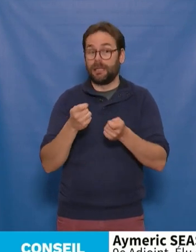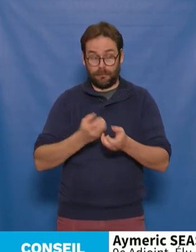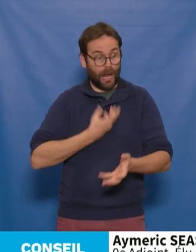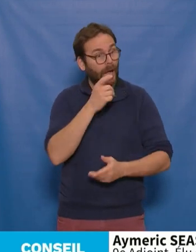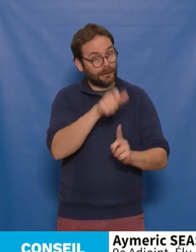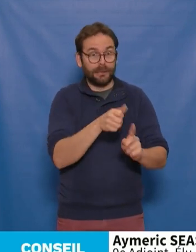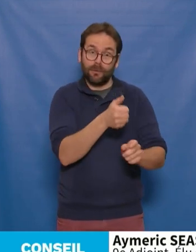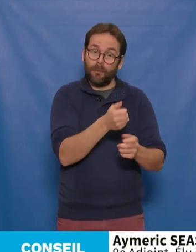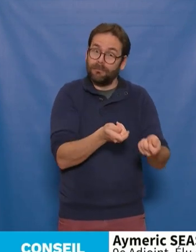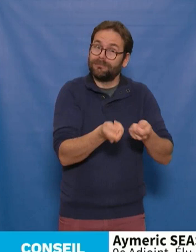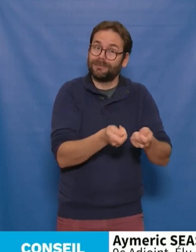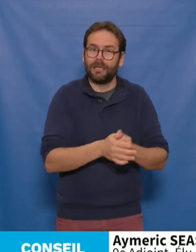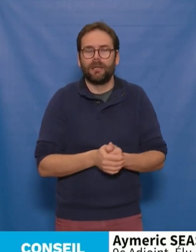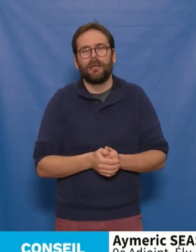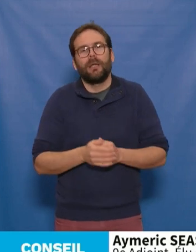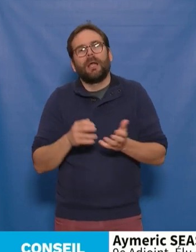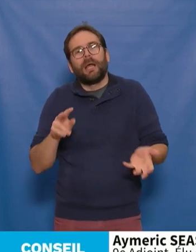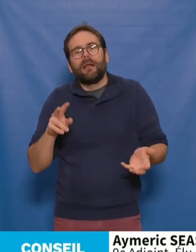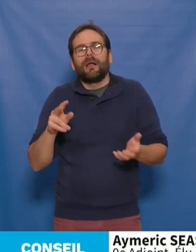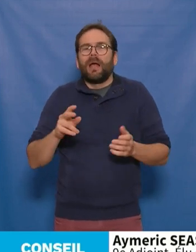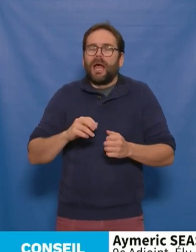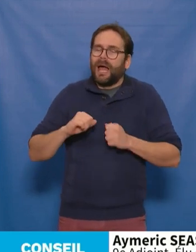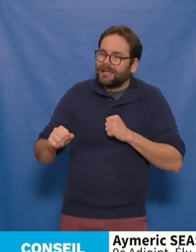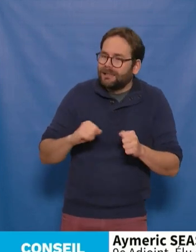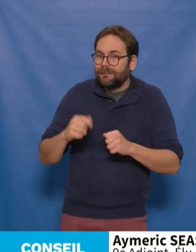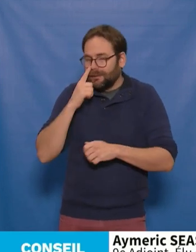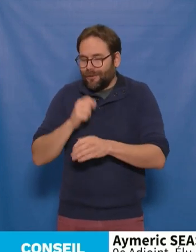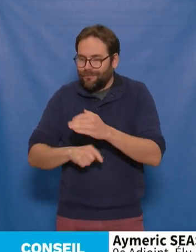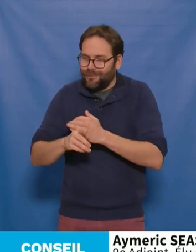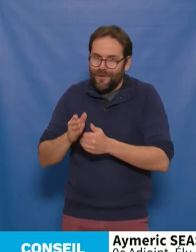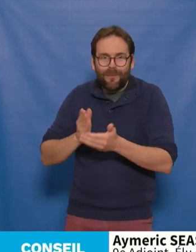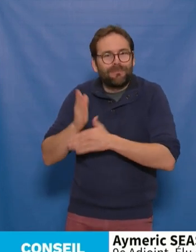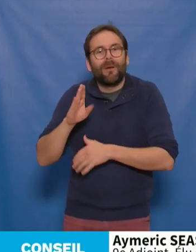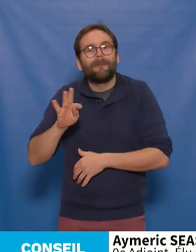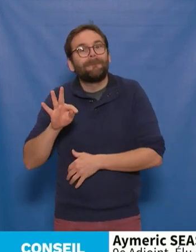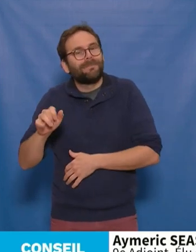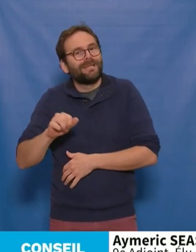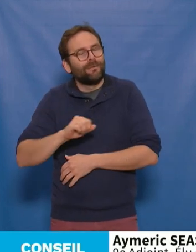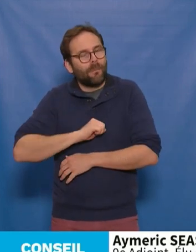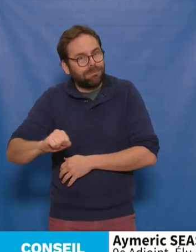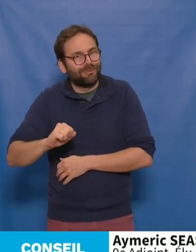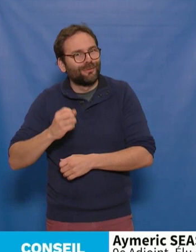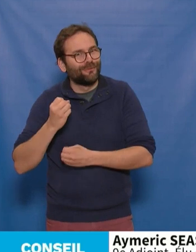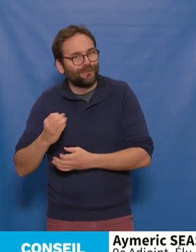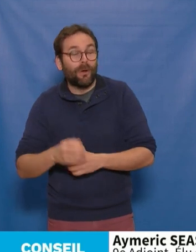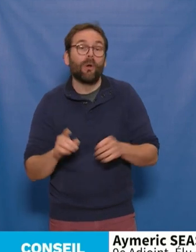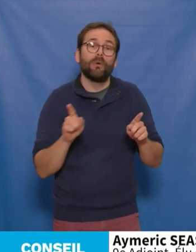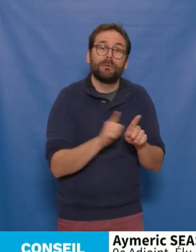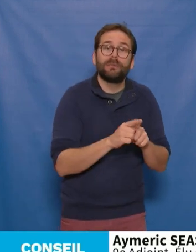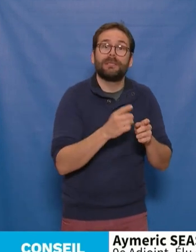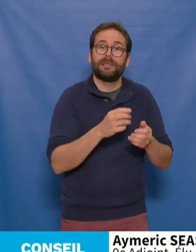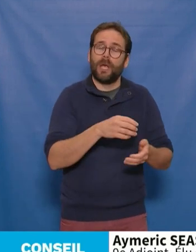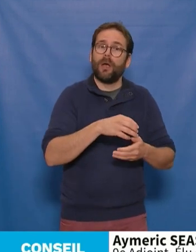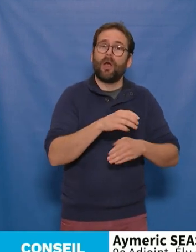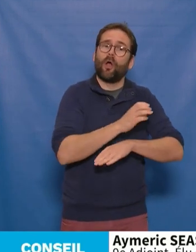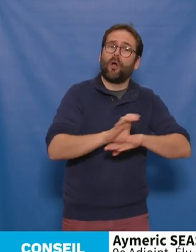souvent transgressive et pleine d'énergie, de beach, avec les chorégraphes de renommée internationale comme